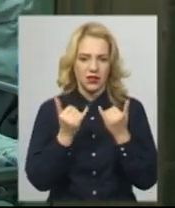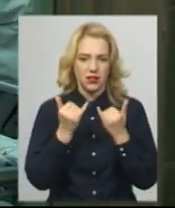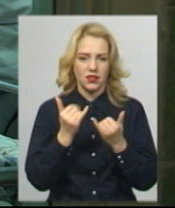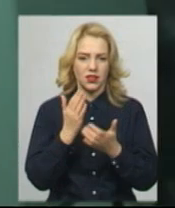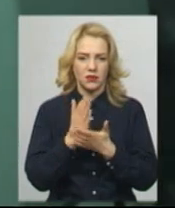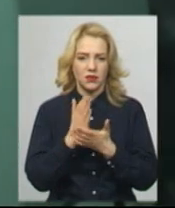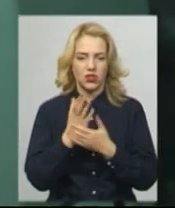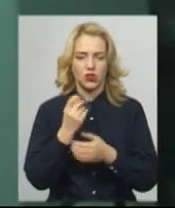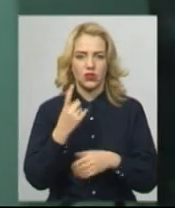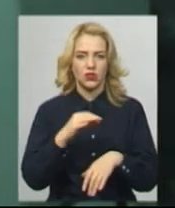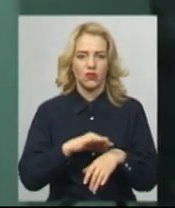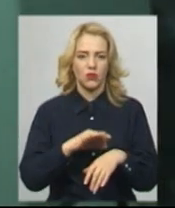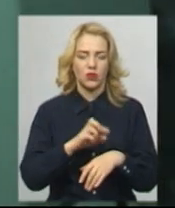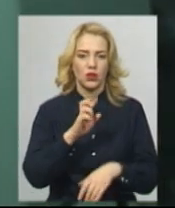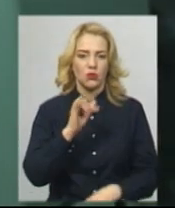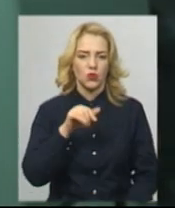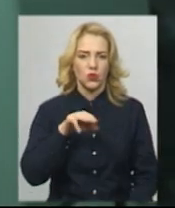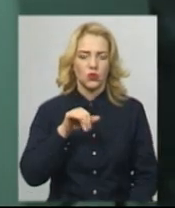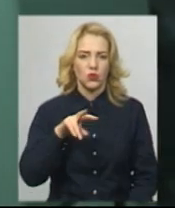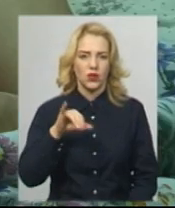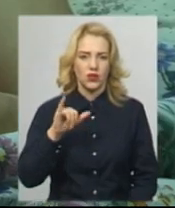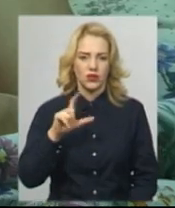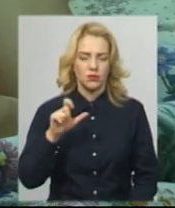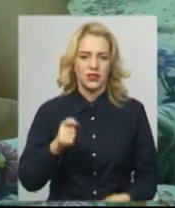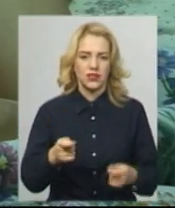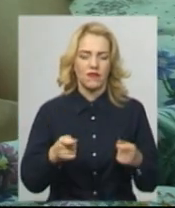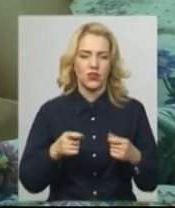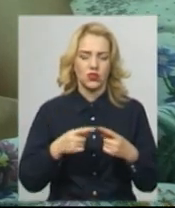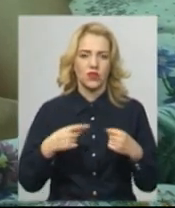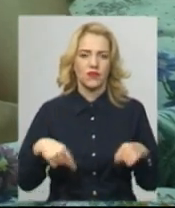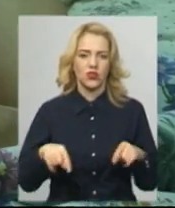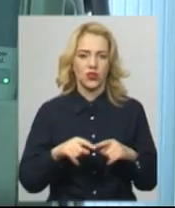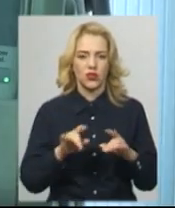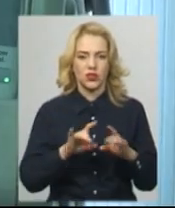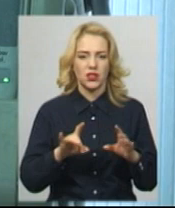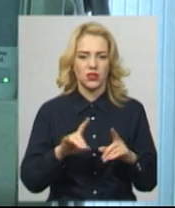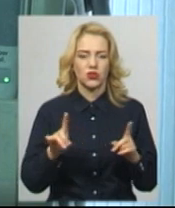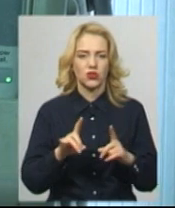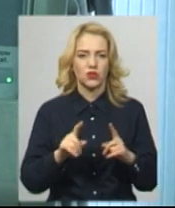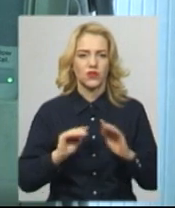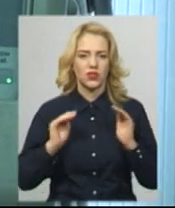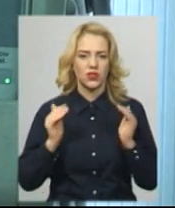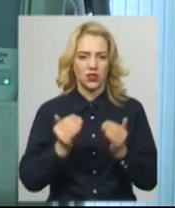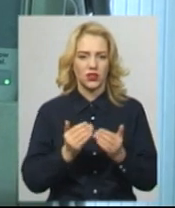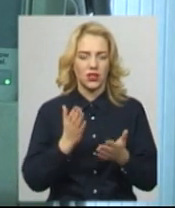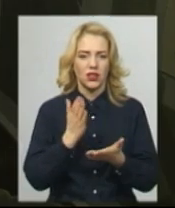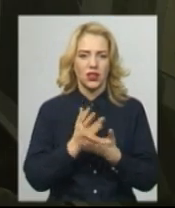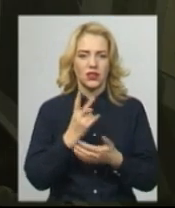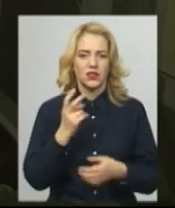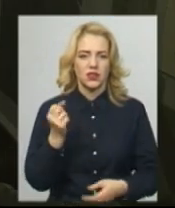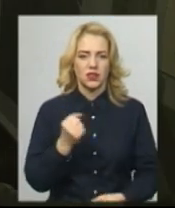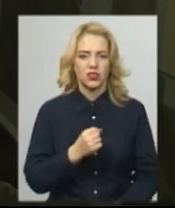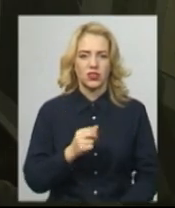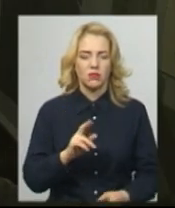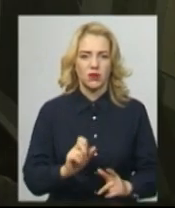тут перебуває ще один хворий на ботулізм. Завідуючий відділенням інтенсивної терапії Валентин Вавровський каже, у відділенні хворий перебуває два тижні.